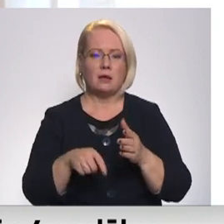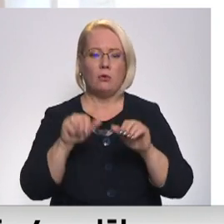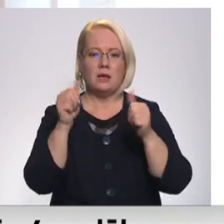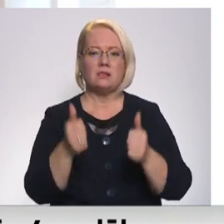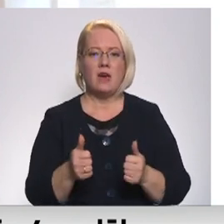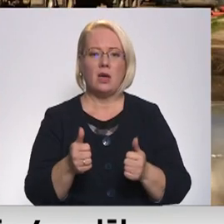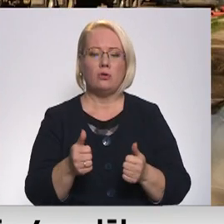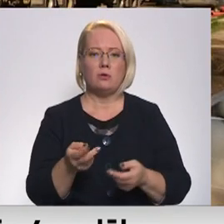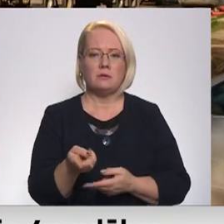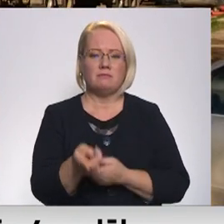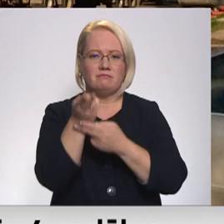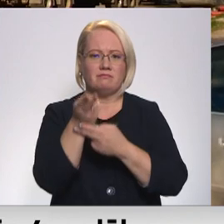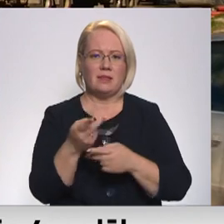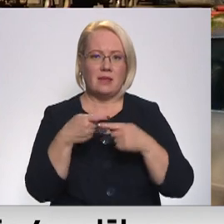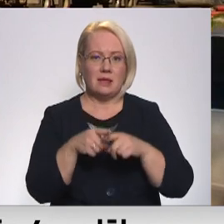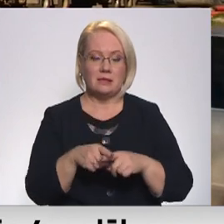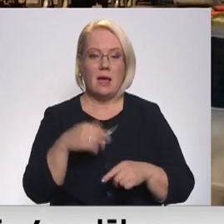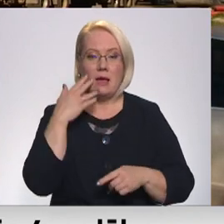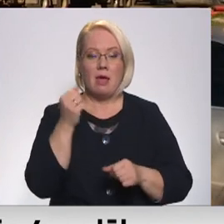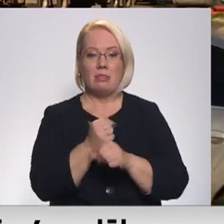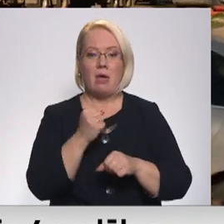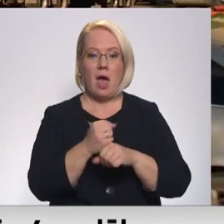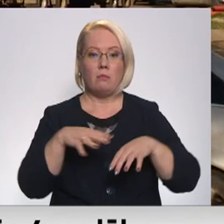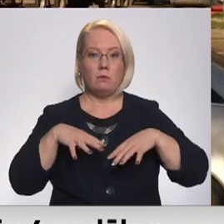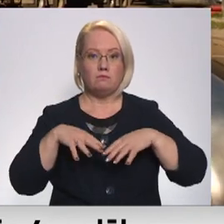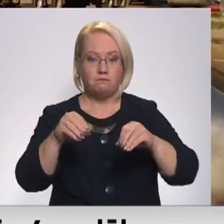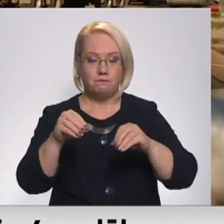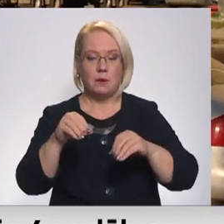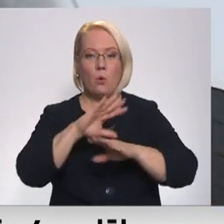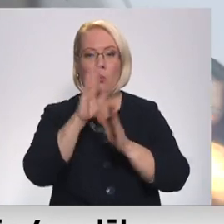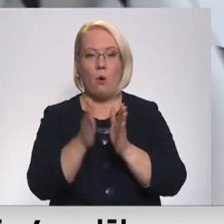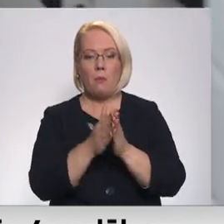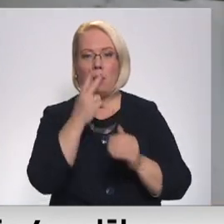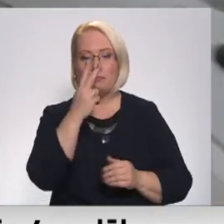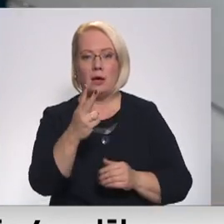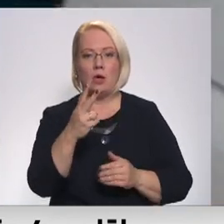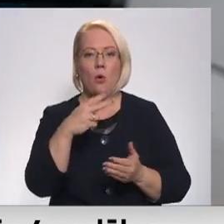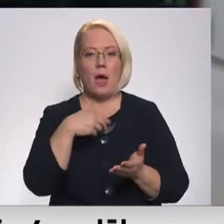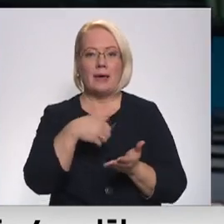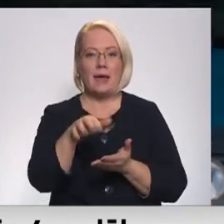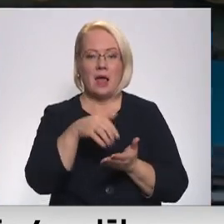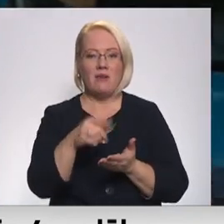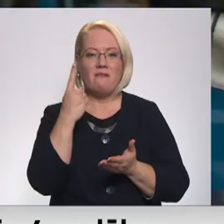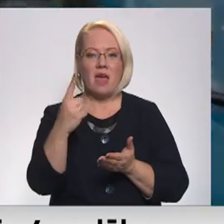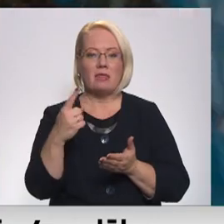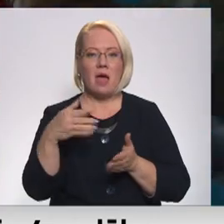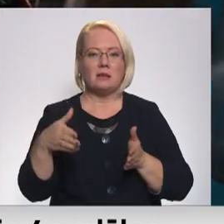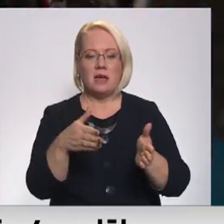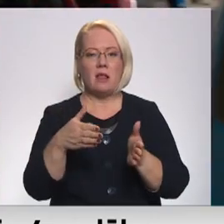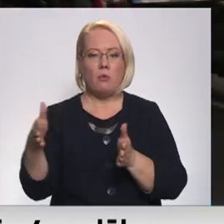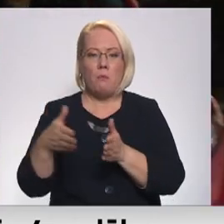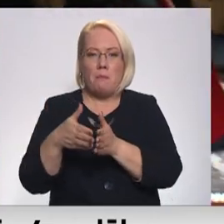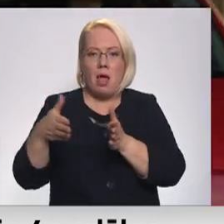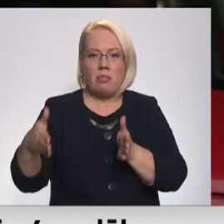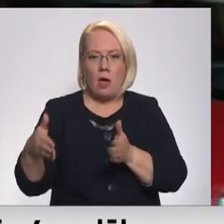celšanas tehnikas. Pēc darba pabeigšanas skats uz šo posmu būs citāts. Ietvi būs tikai vienā ceļpusē, bet tā būs platāka un